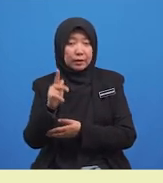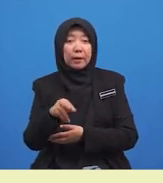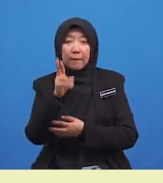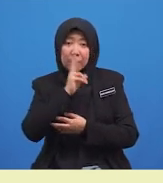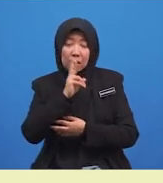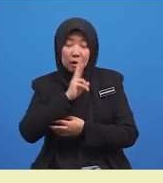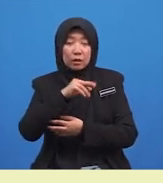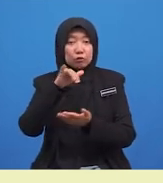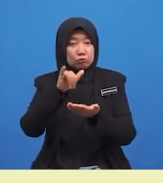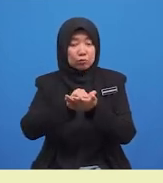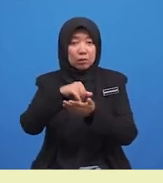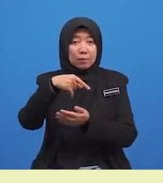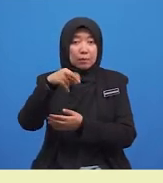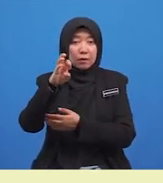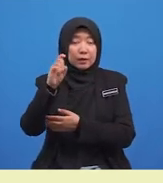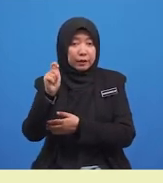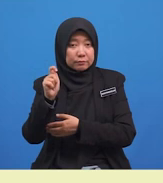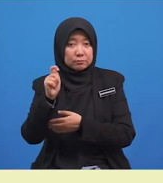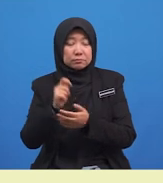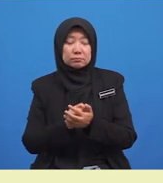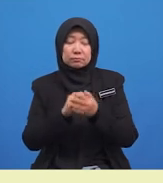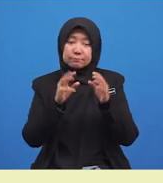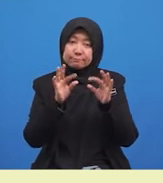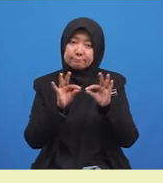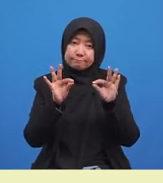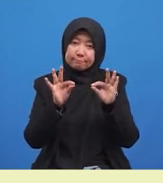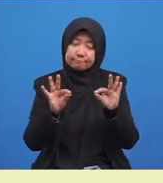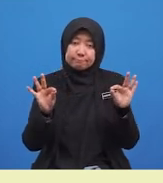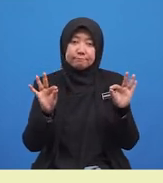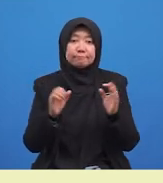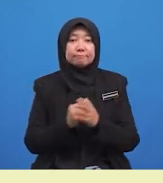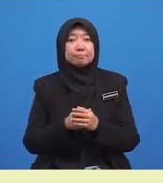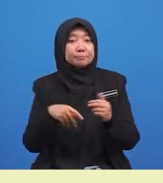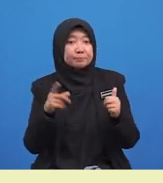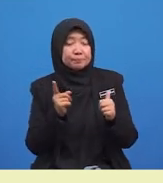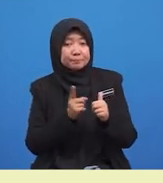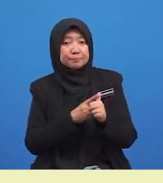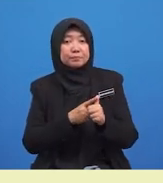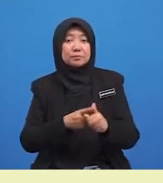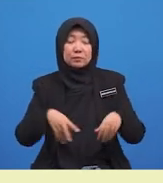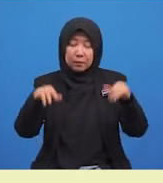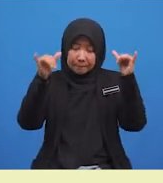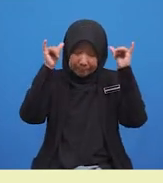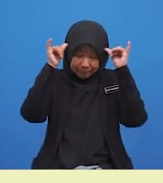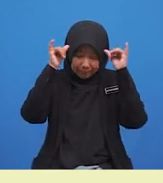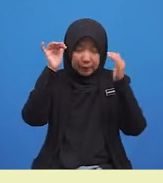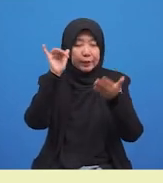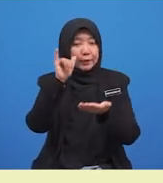Pada ayat pertama, lembu ialah subjek ayat. Manakala,